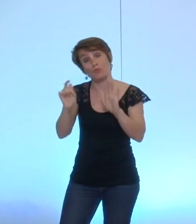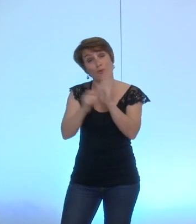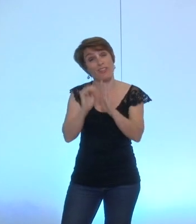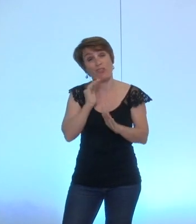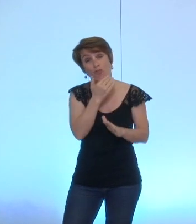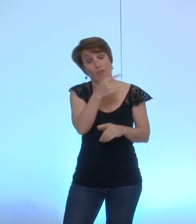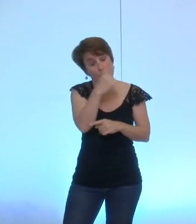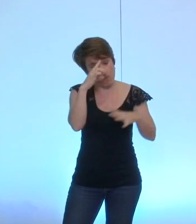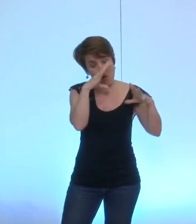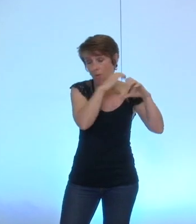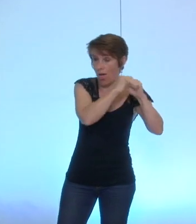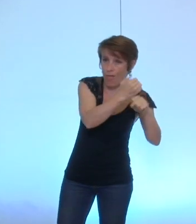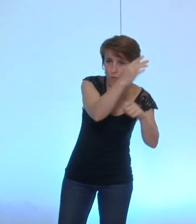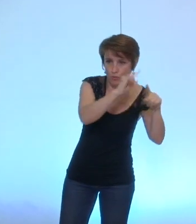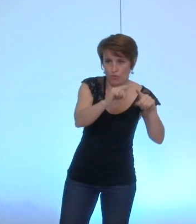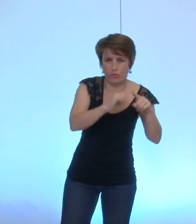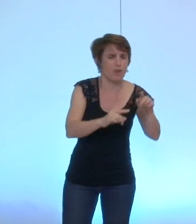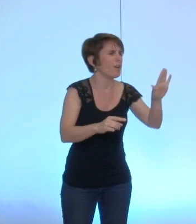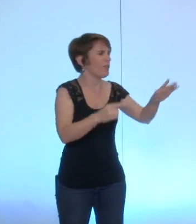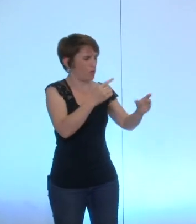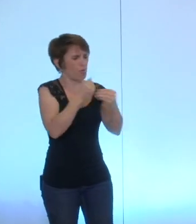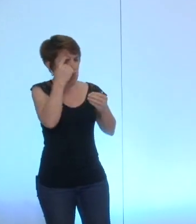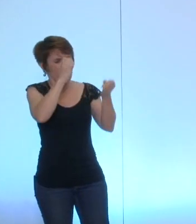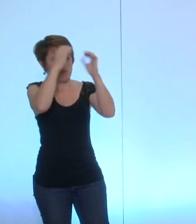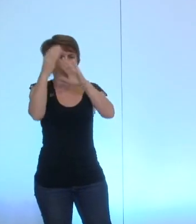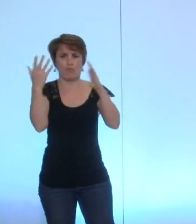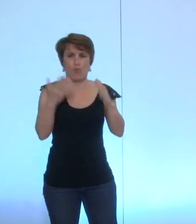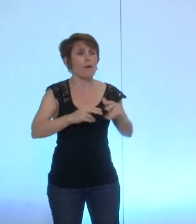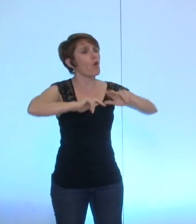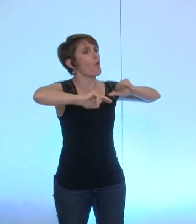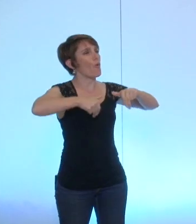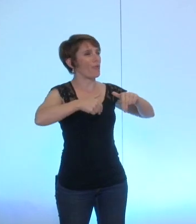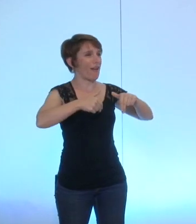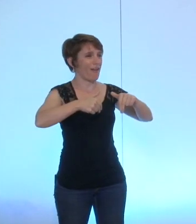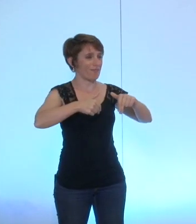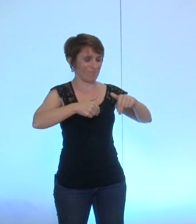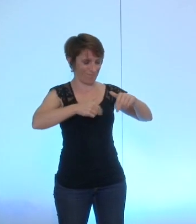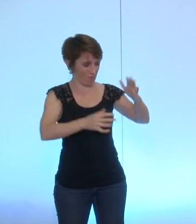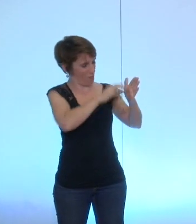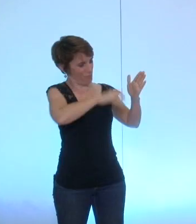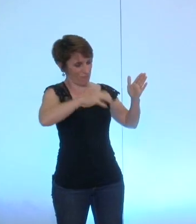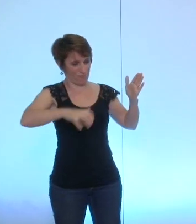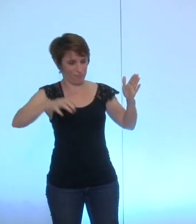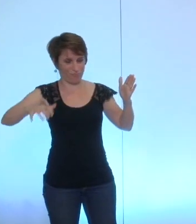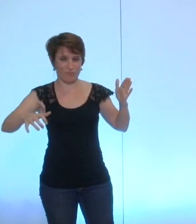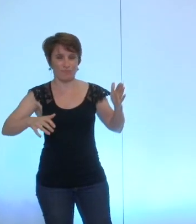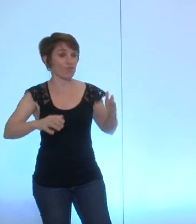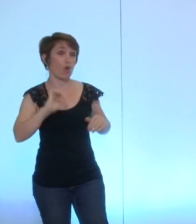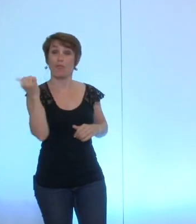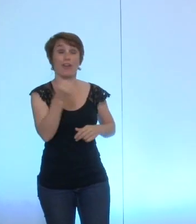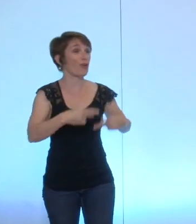vous savez au contrat qu'on signe tous les uns et les autres et puis au moment où il y un problème on nous ramène à la linéa en page 25